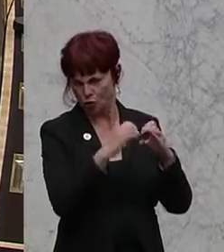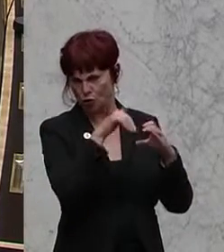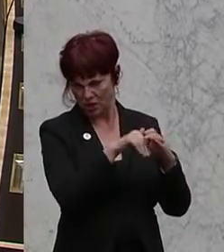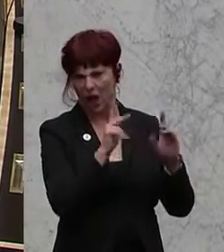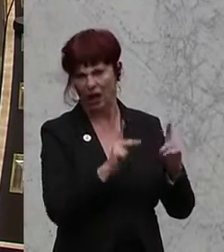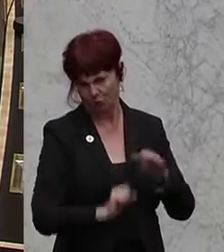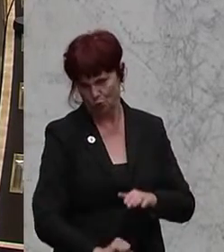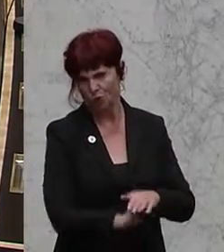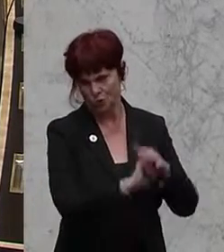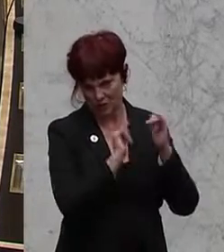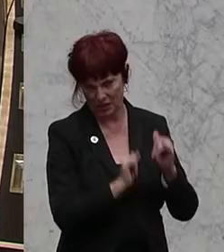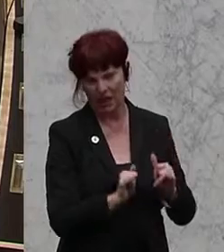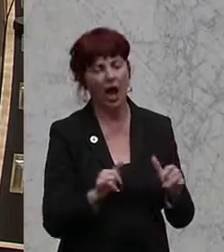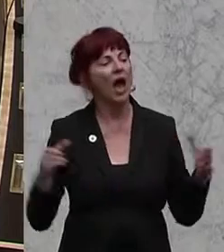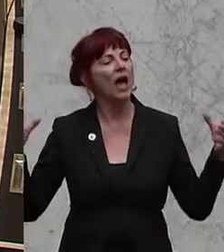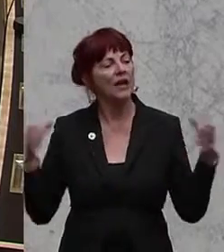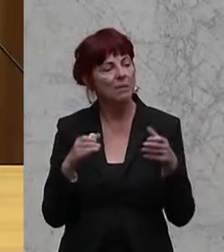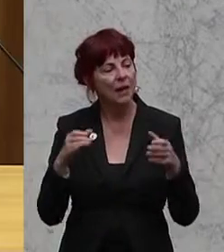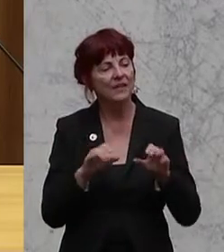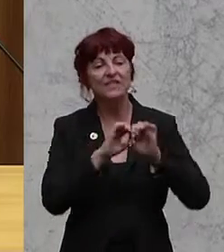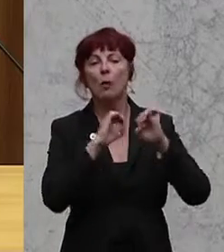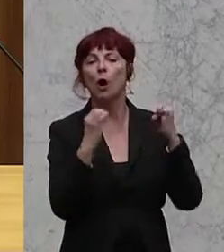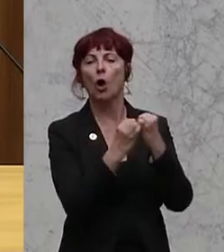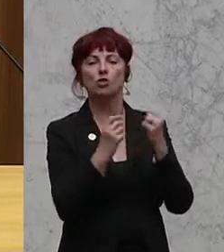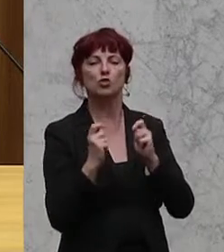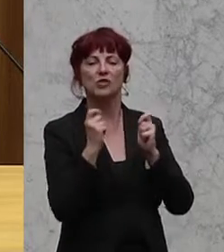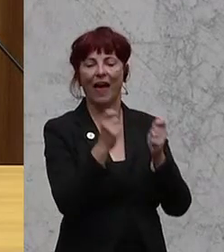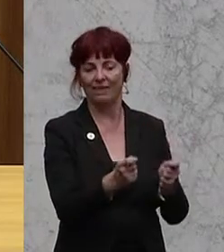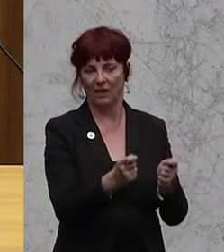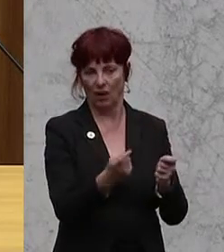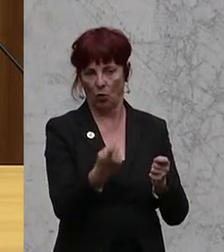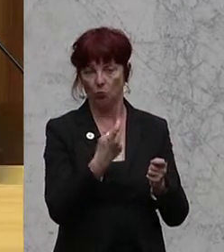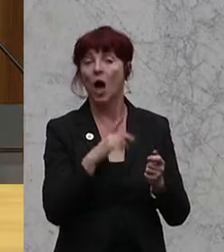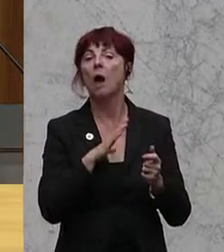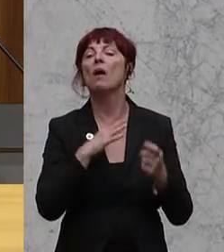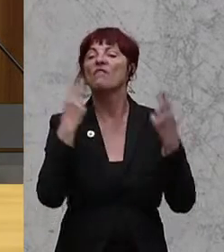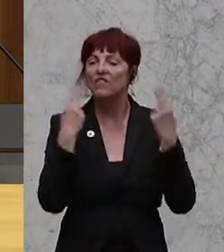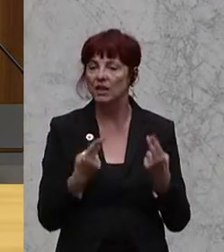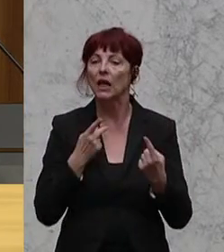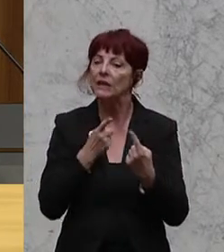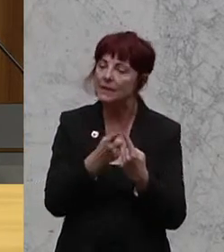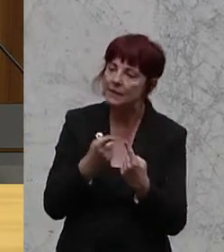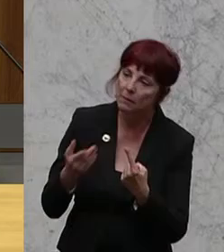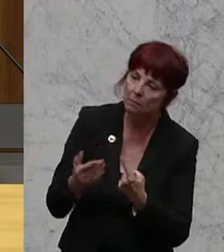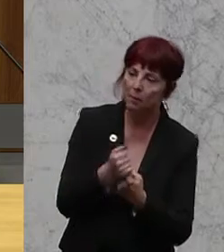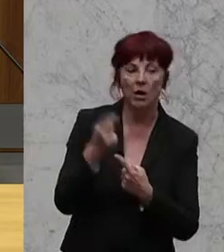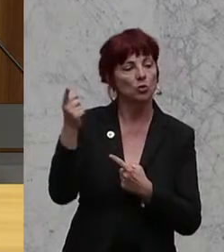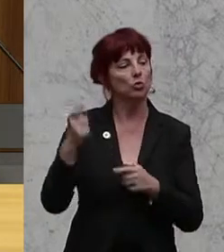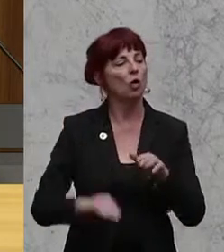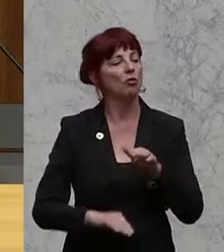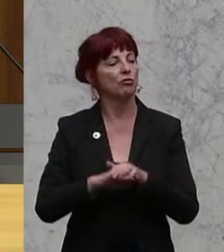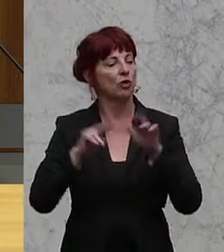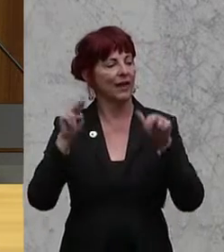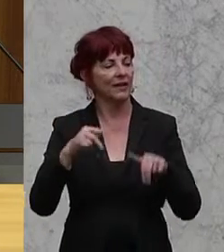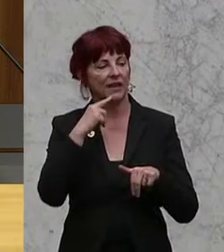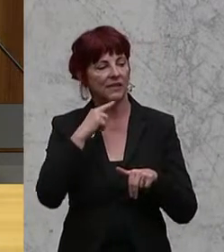Es ist jetzt ein gemeinsamer Ausschussantrag geworden. Ich glaube, wichtig ist, was wir erreichen mit dem, nämlich, und das ist hier vollkommen richtig angeführt, das Thema, es passt